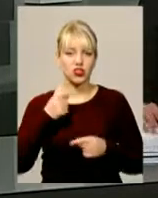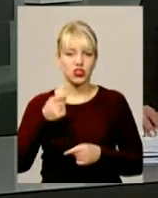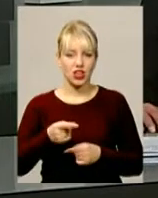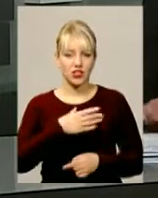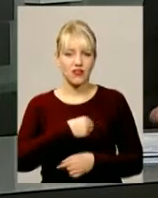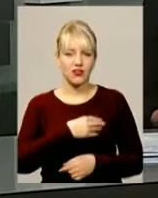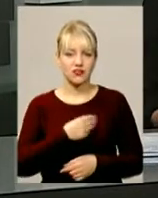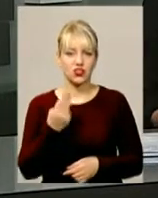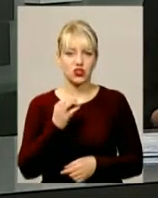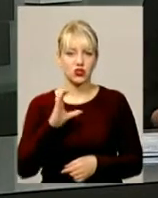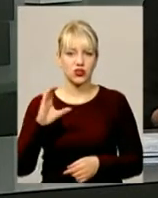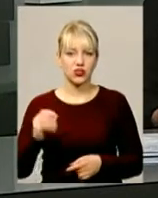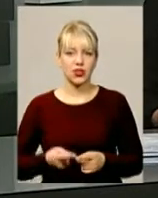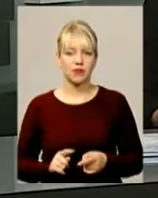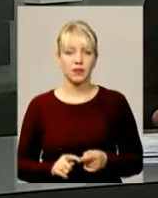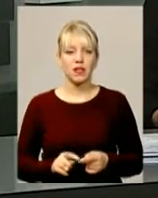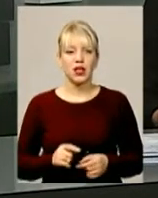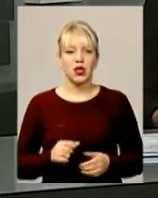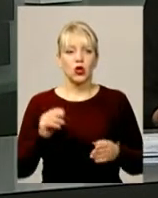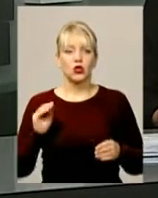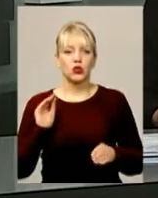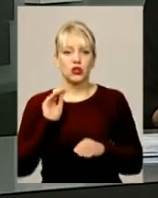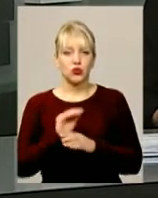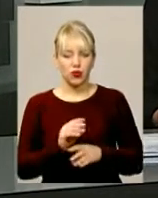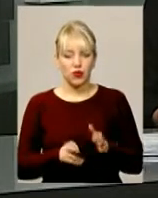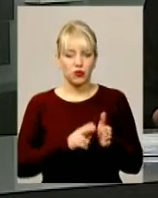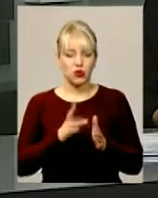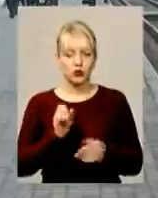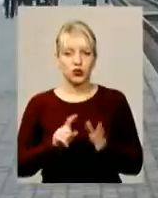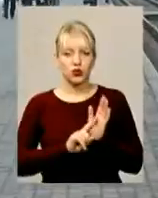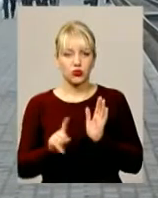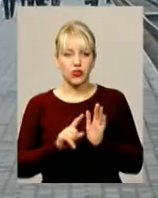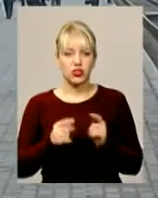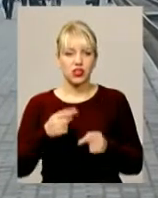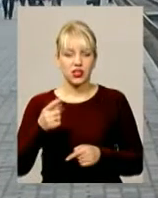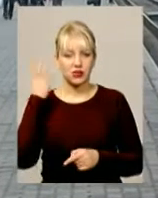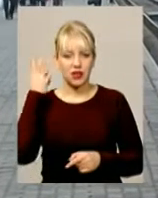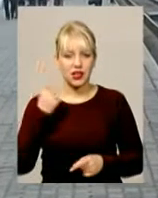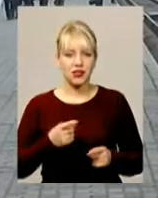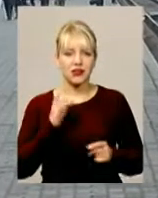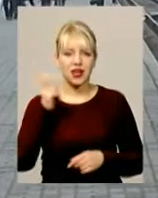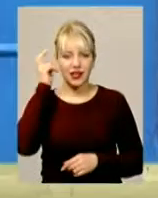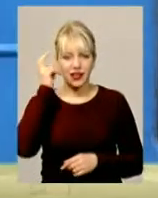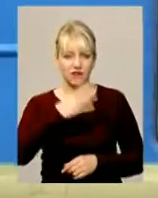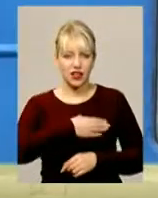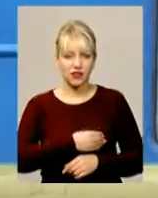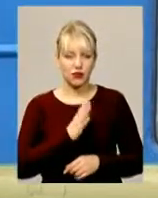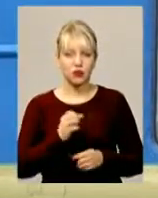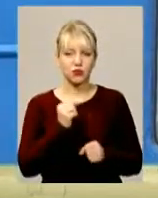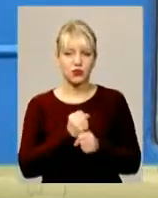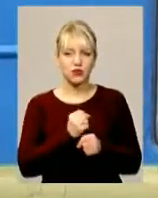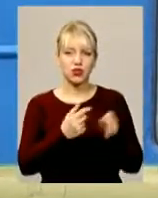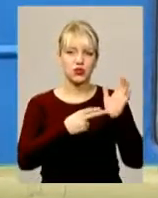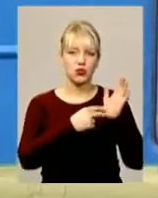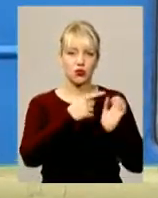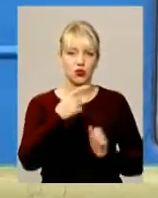Додаткові потяги курсуватимуть через Хмельницький на Березневі свята. Рейси на Львів, Київ та Одесу функціонуватимуть з 7 до 11